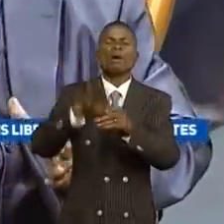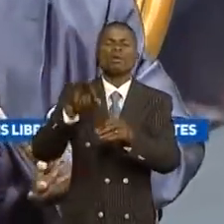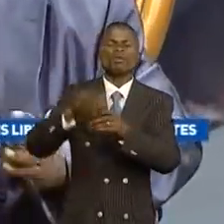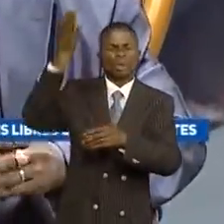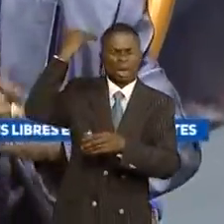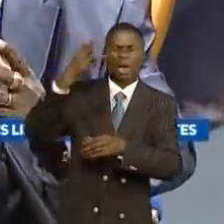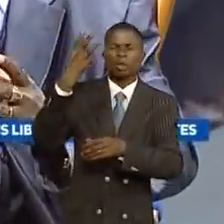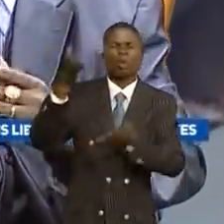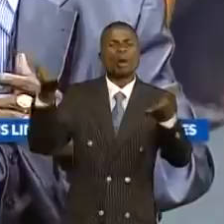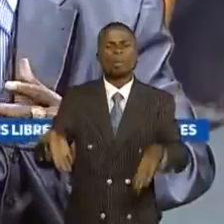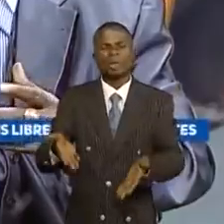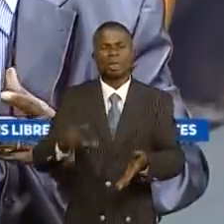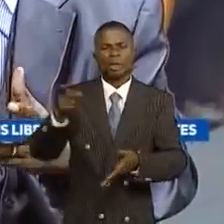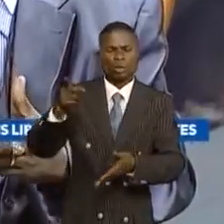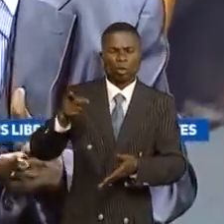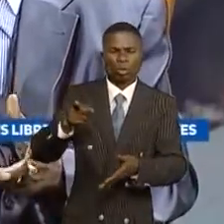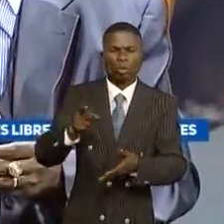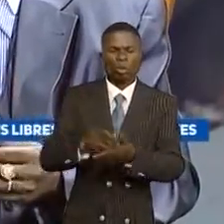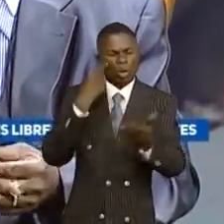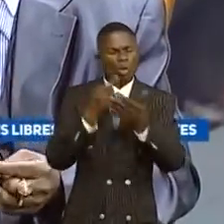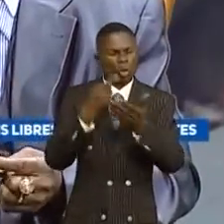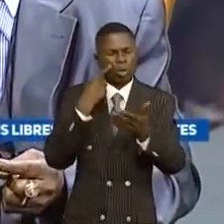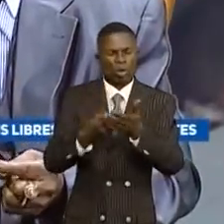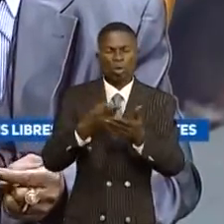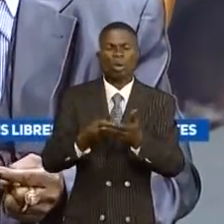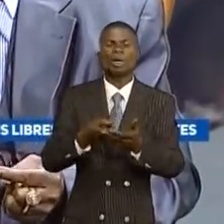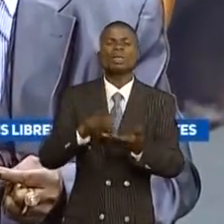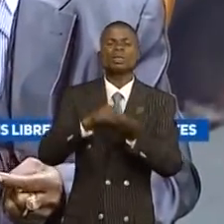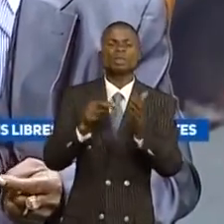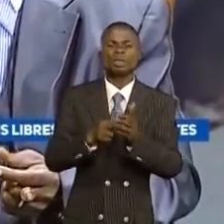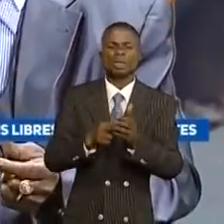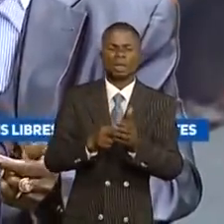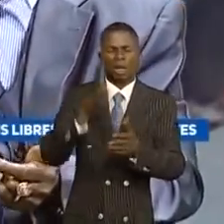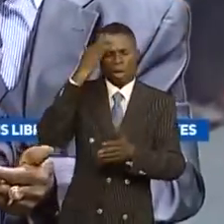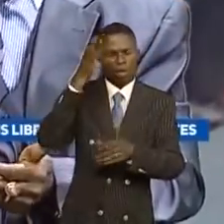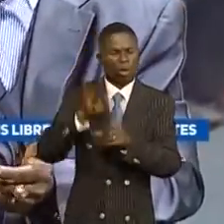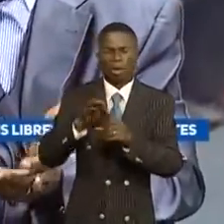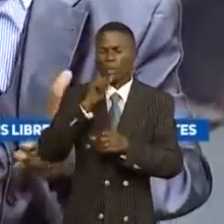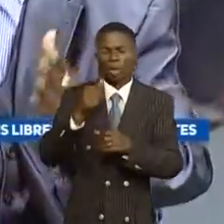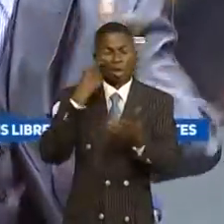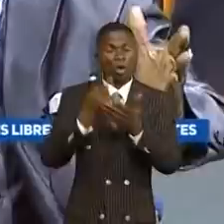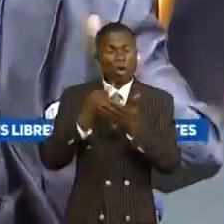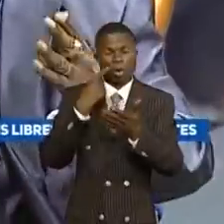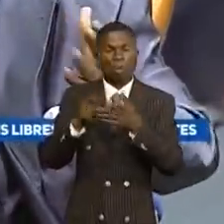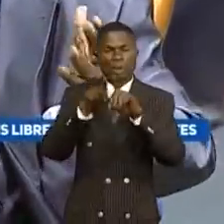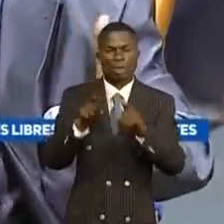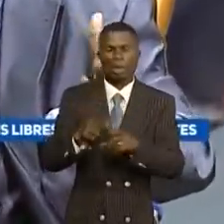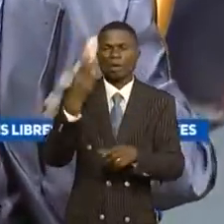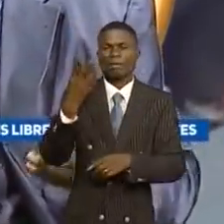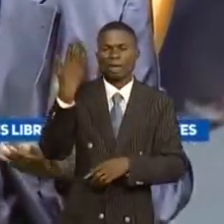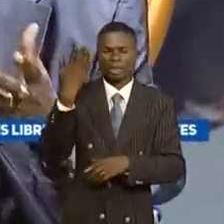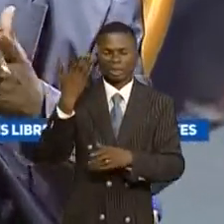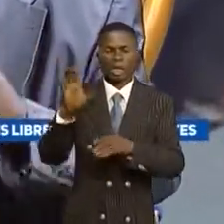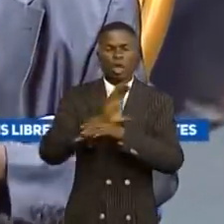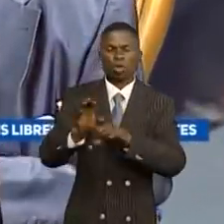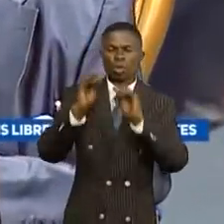élections sur le terrain ? Est-ce qu'il ne suffit pas de faire l'observation ? Parce que l'observation, ce n'est pas une maîtrise des élections. L'observation fait partie de 25 cours qu